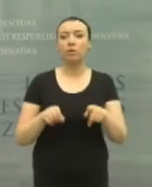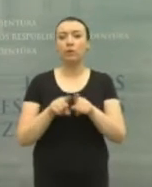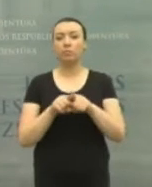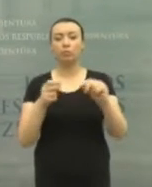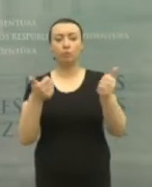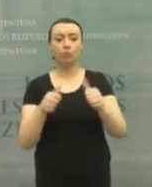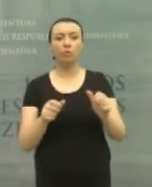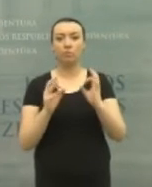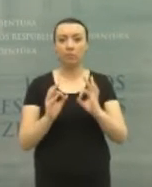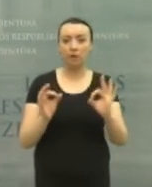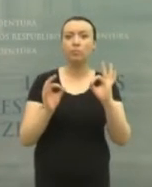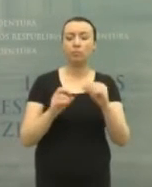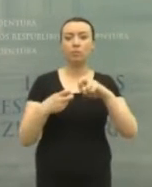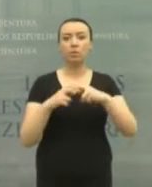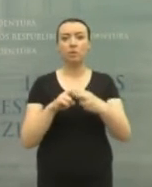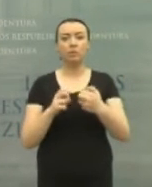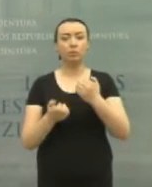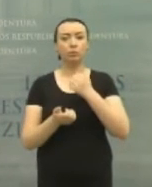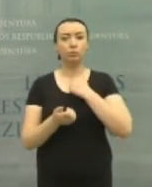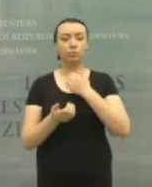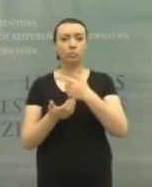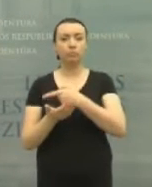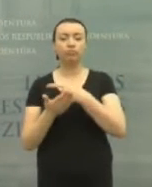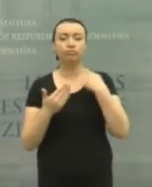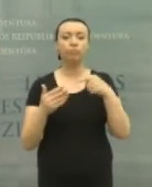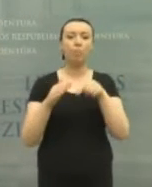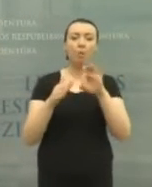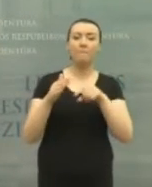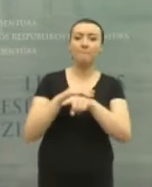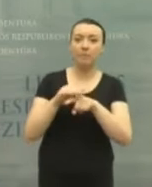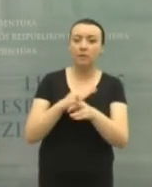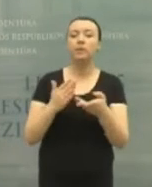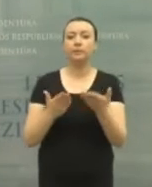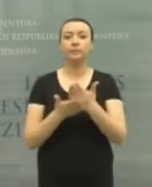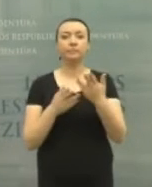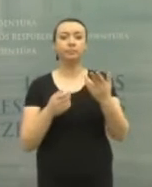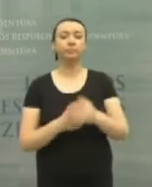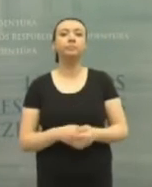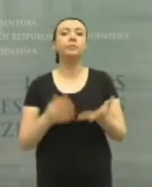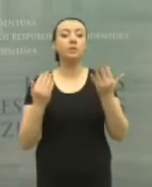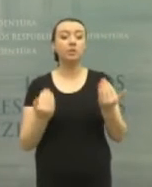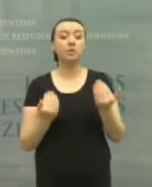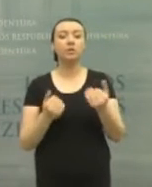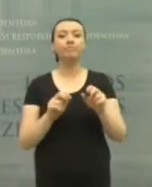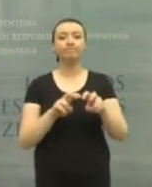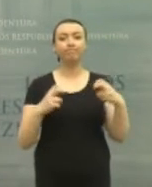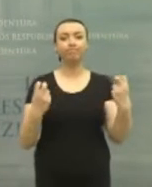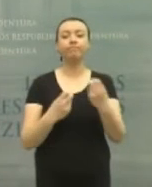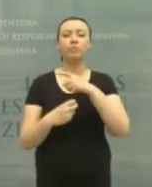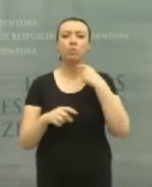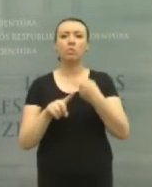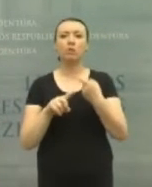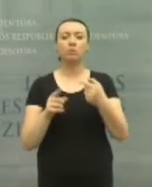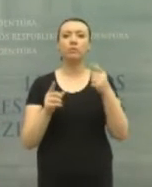pabūdžio formatą, tokiai problemai, kuri yra šiuo metu migracija spręsta. Šiandien prie stalo daug kartų